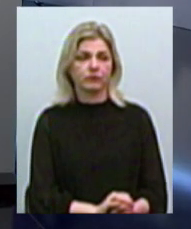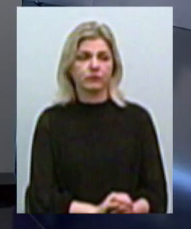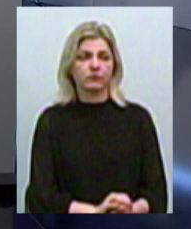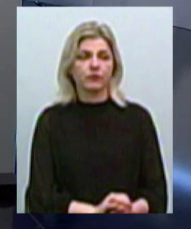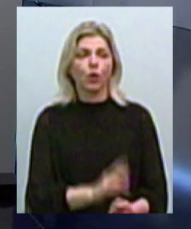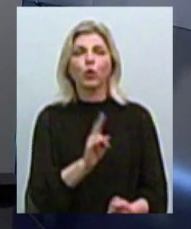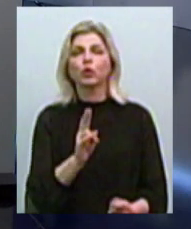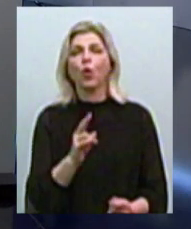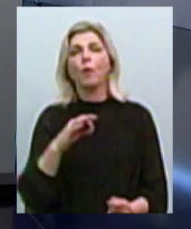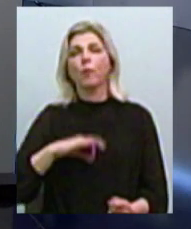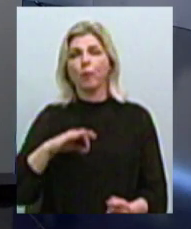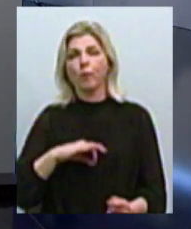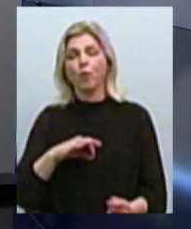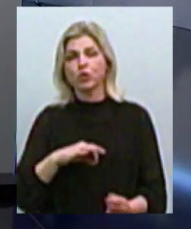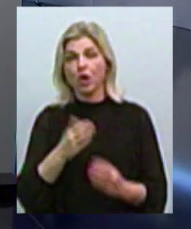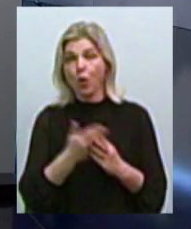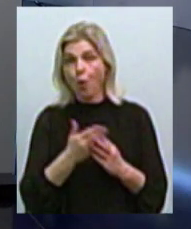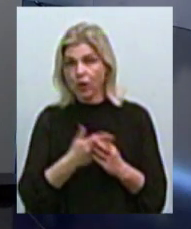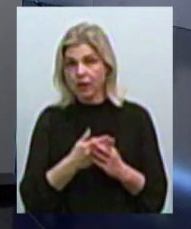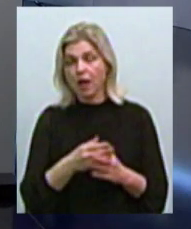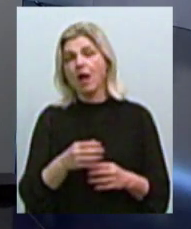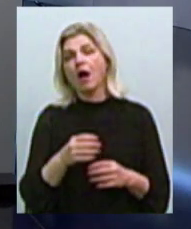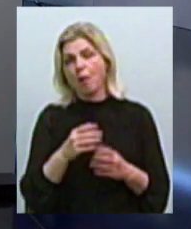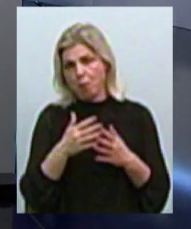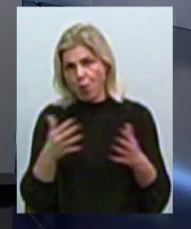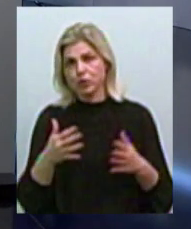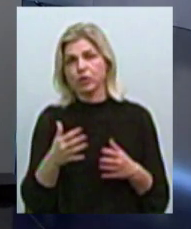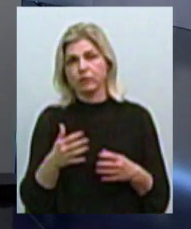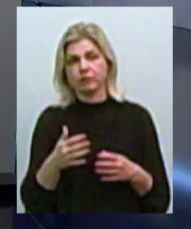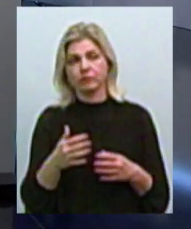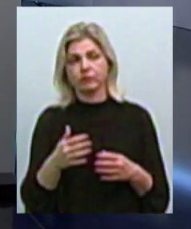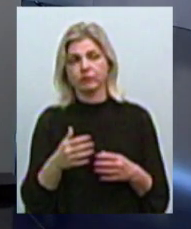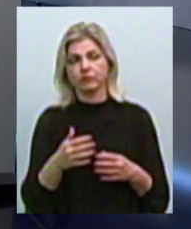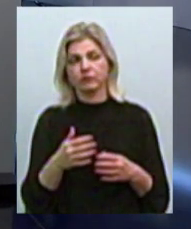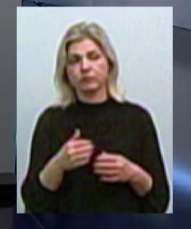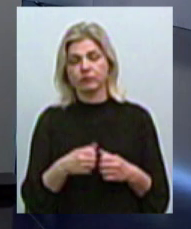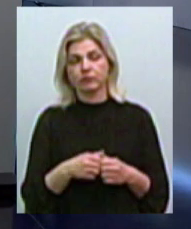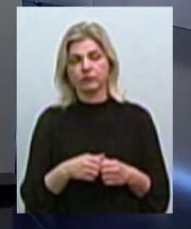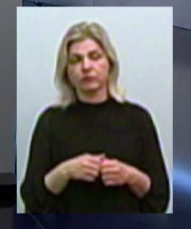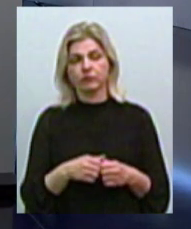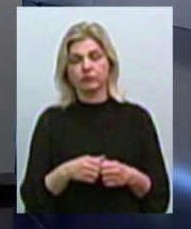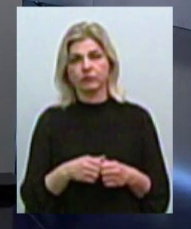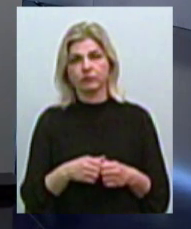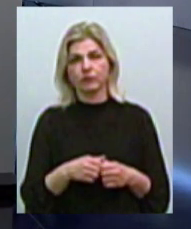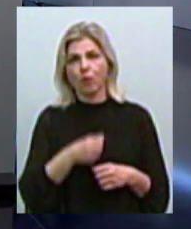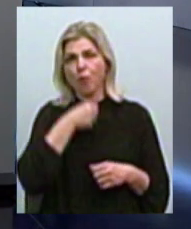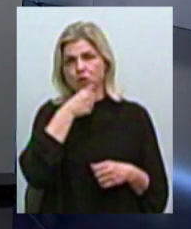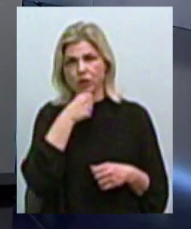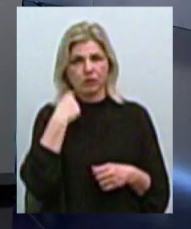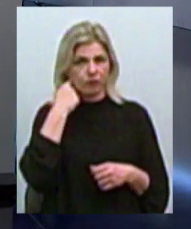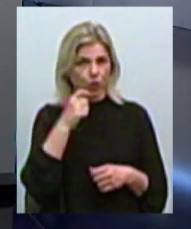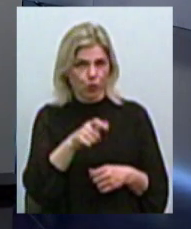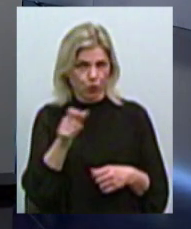получателі льгот в основному своєй масі достаточно пожилого, да,